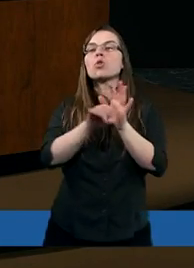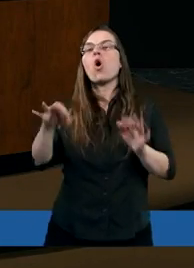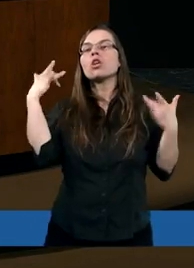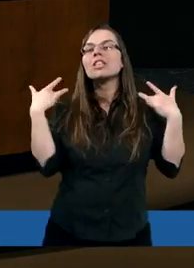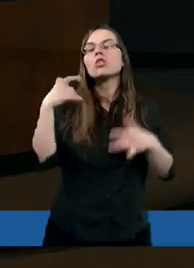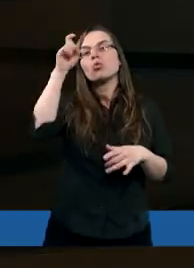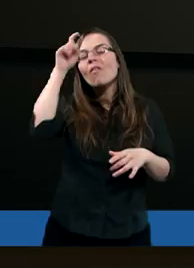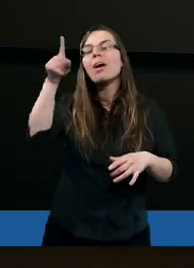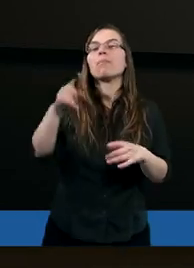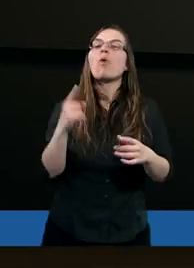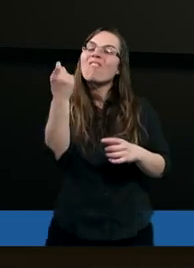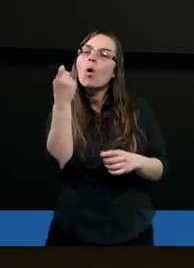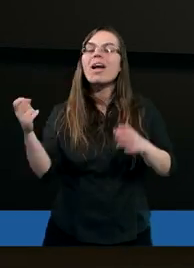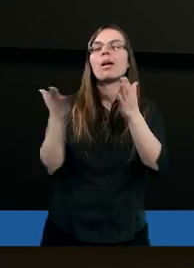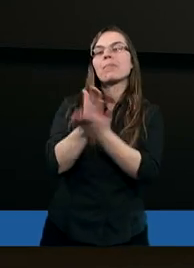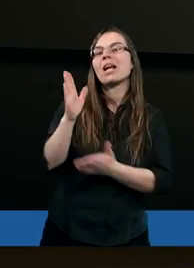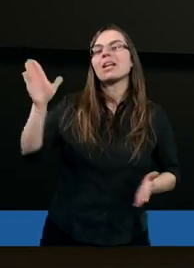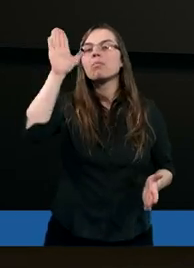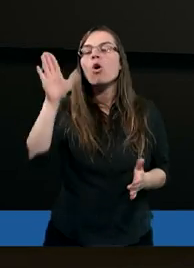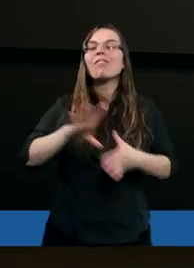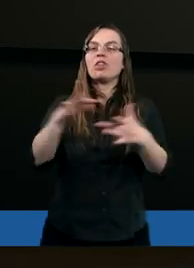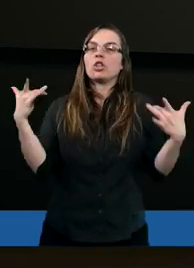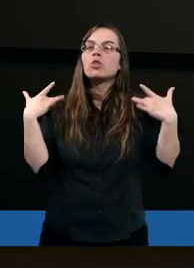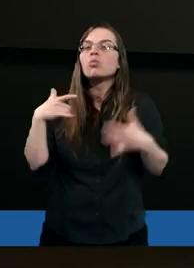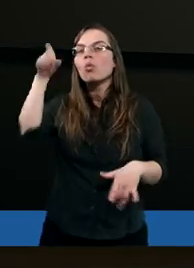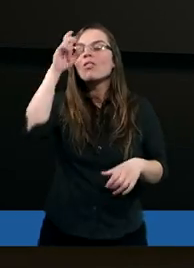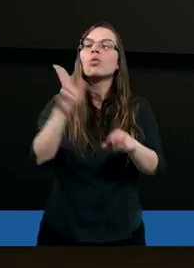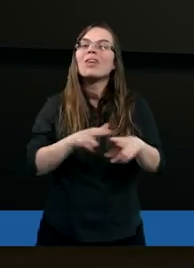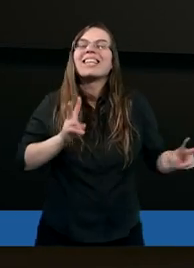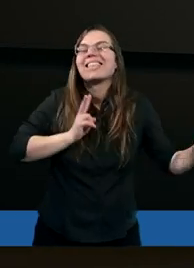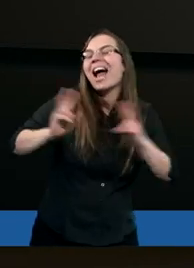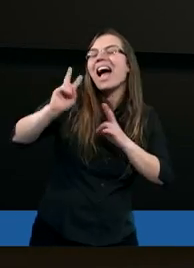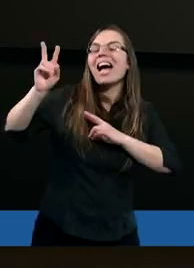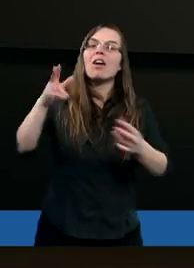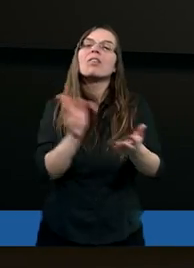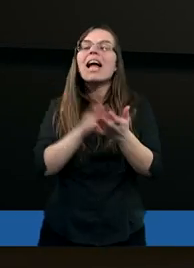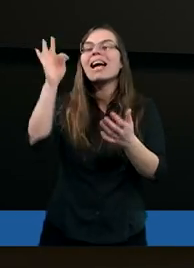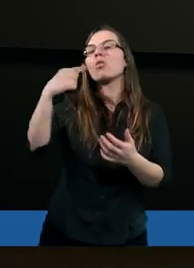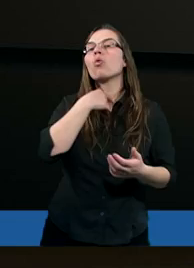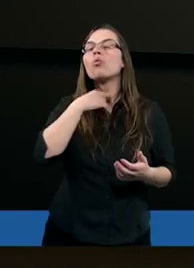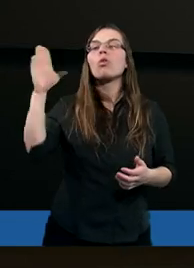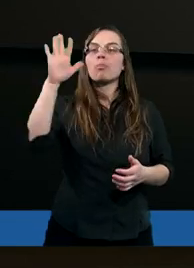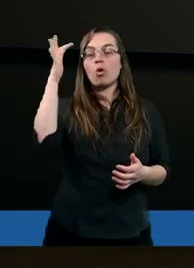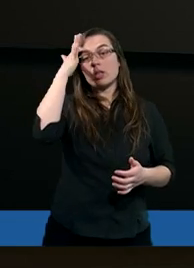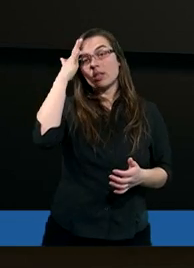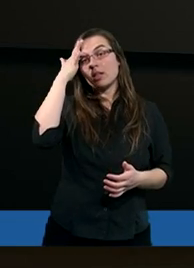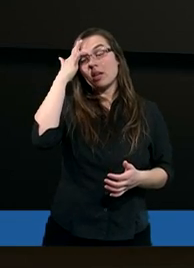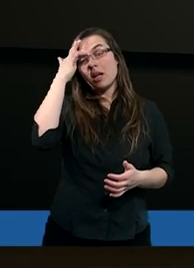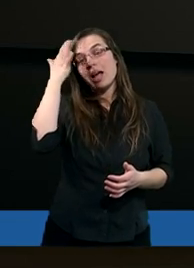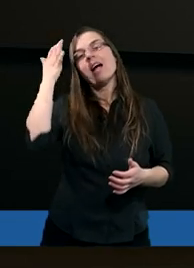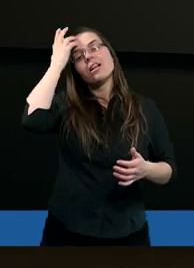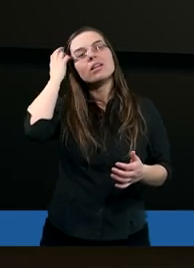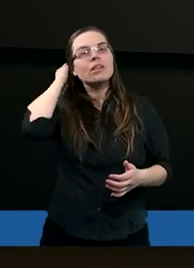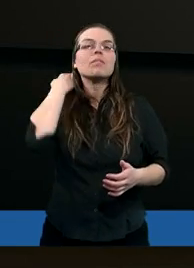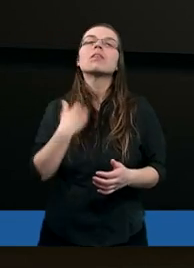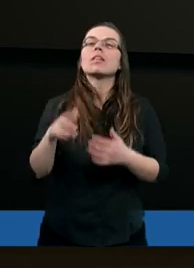powołanego przez Boga, w życiu człowieka, który zareagował na ten głos Boży, nazywa się